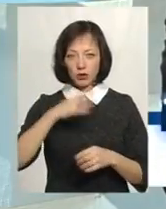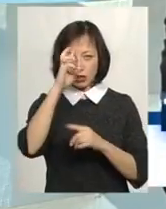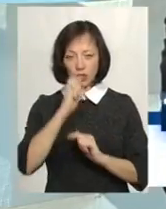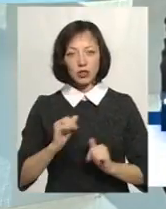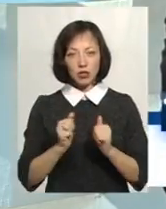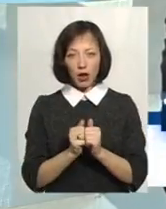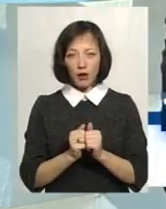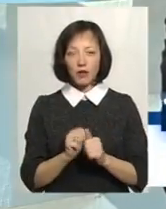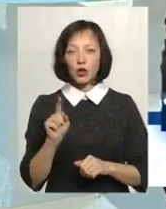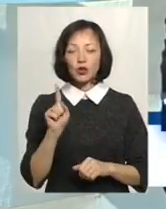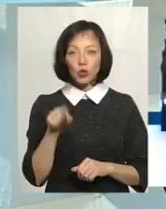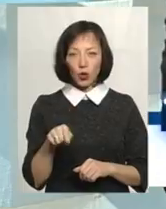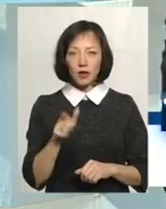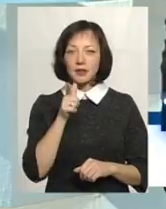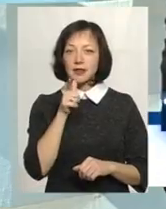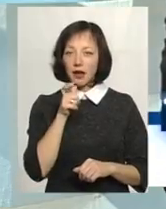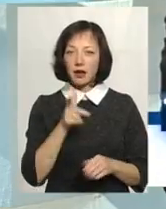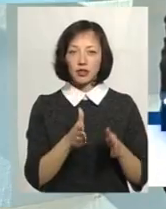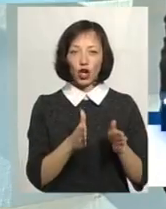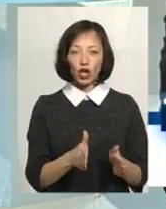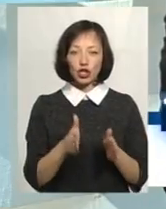то сталінський режим